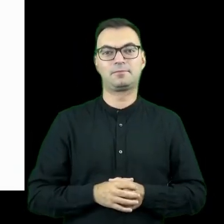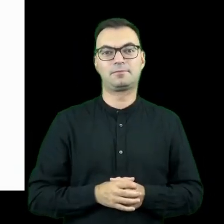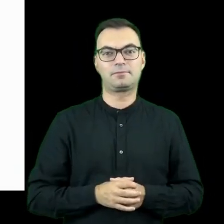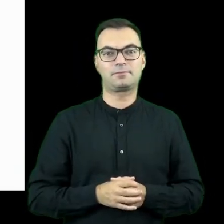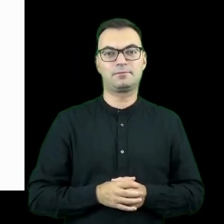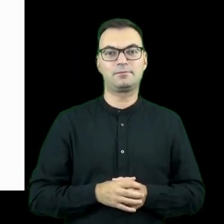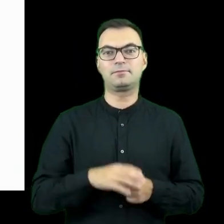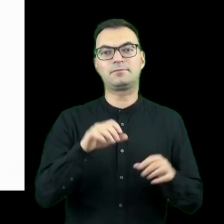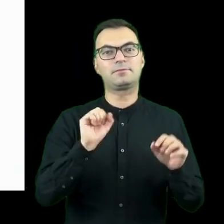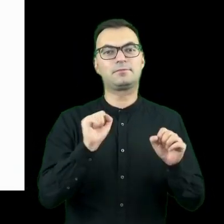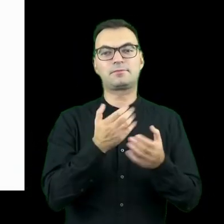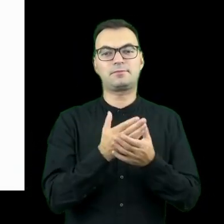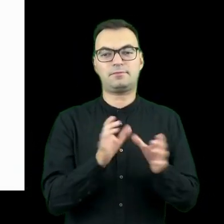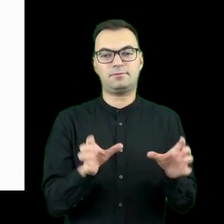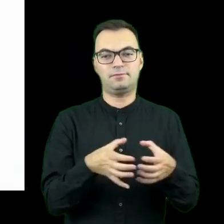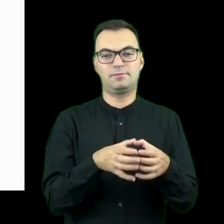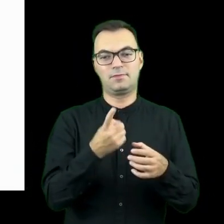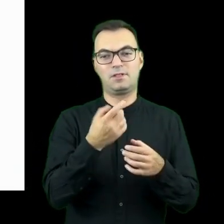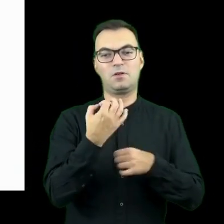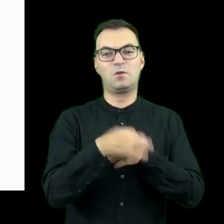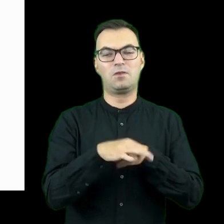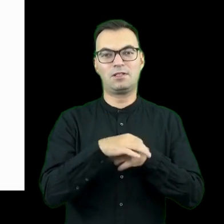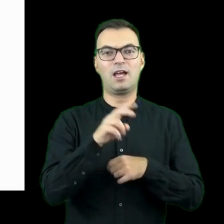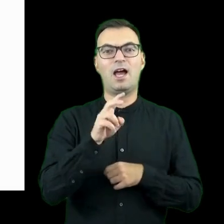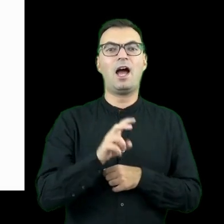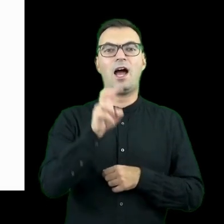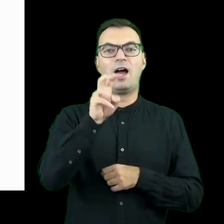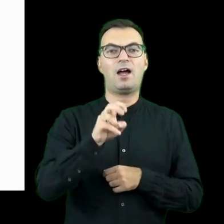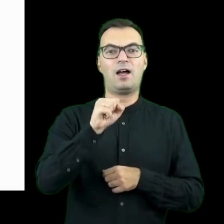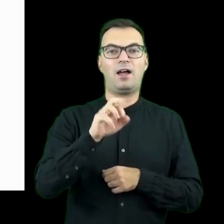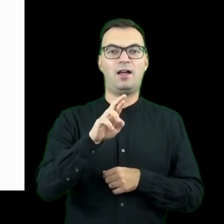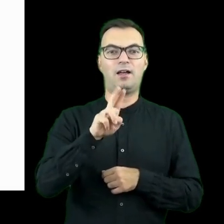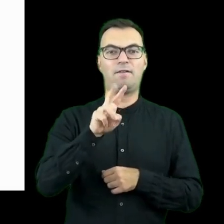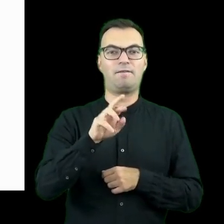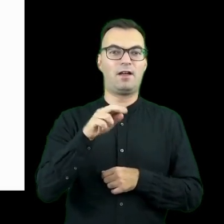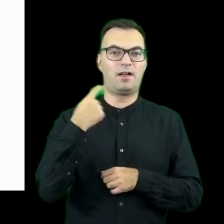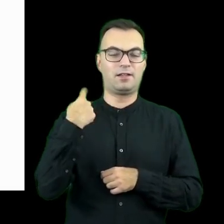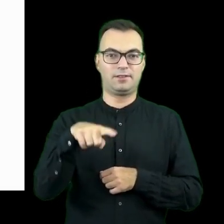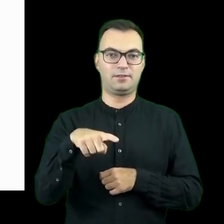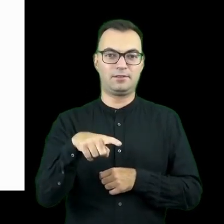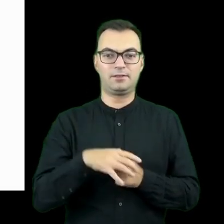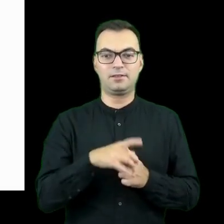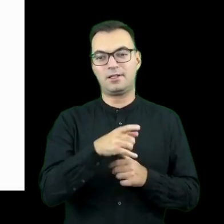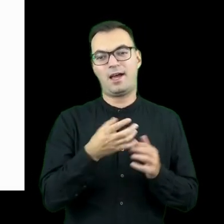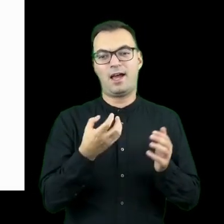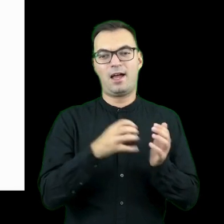w obrębie kampusu Uniwersytetu Harvarda. To była aplikacja